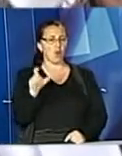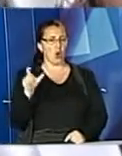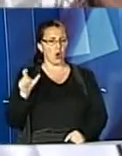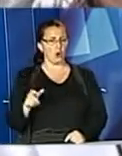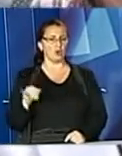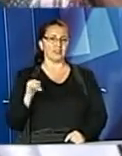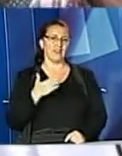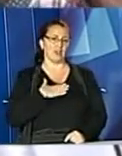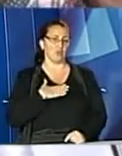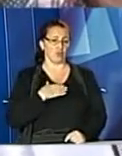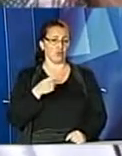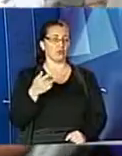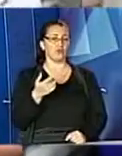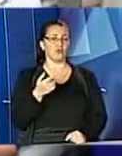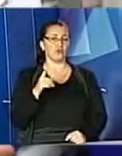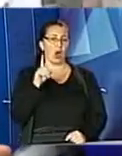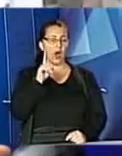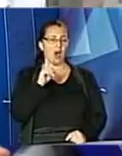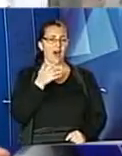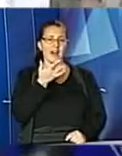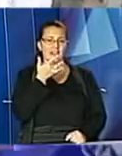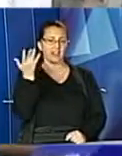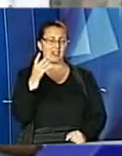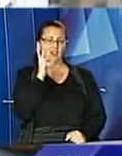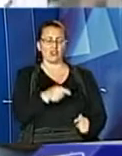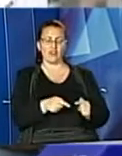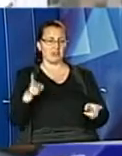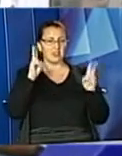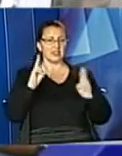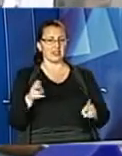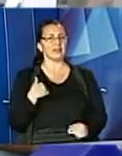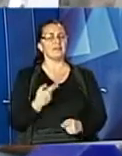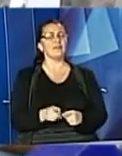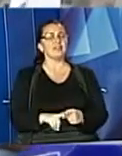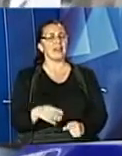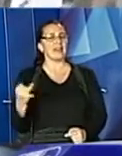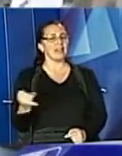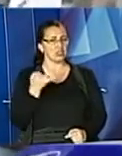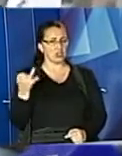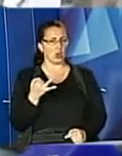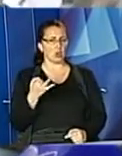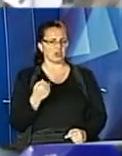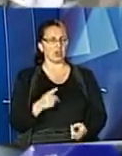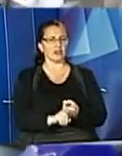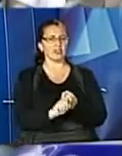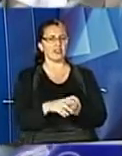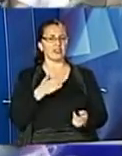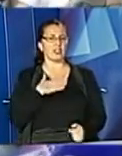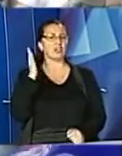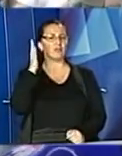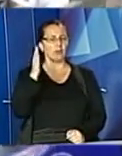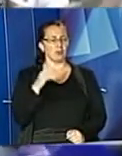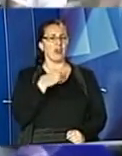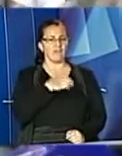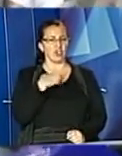радянську добу ми не знали про ці події. Це історія, але від цього залежить наше майбутнє, тому можливо, щоб діти знали цю історію,